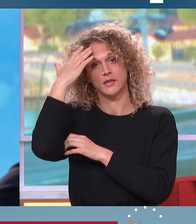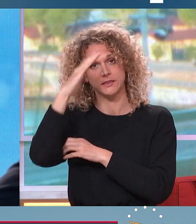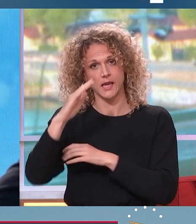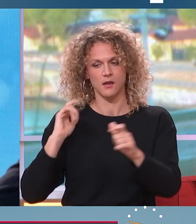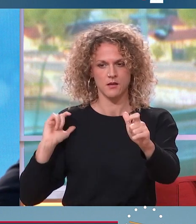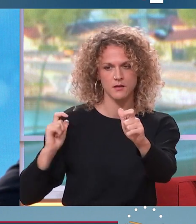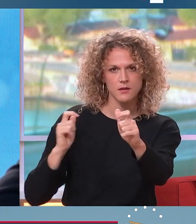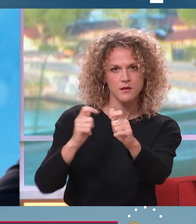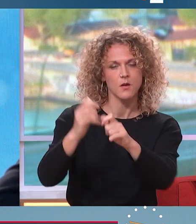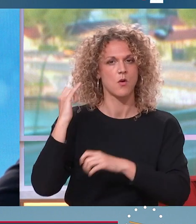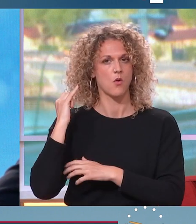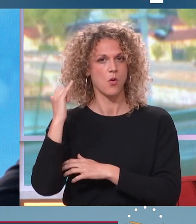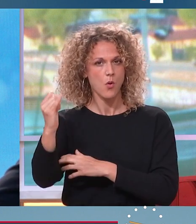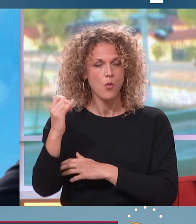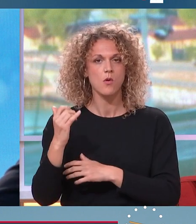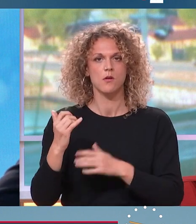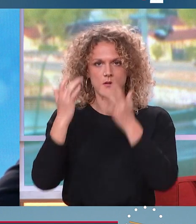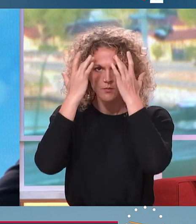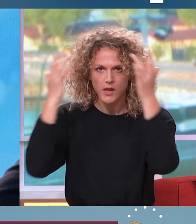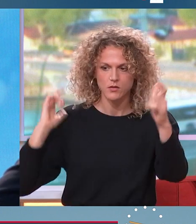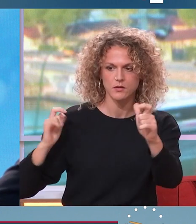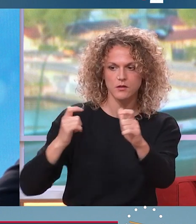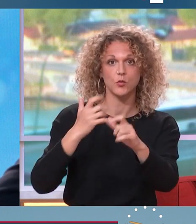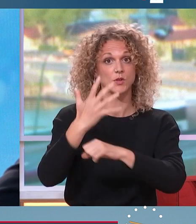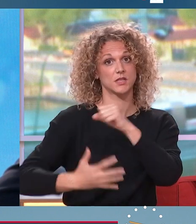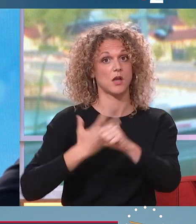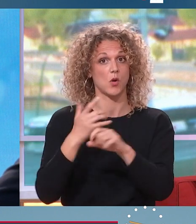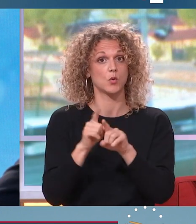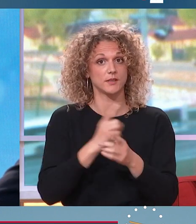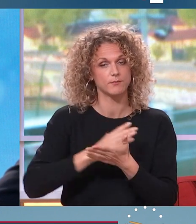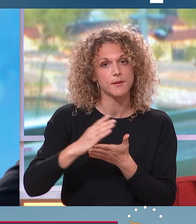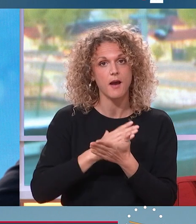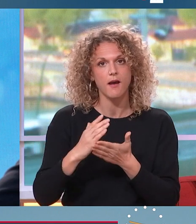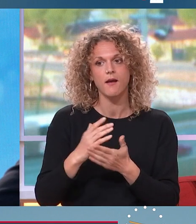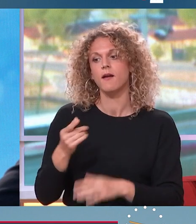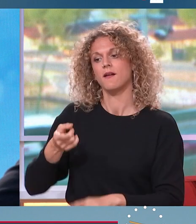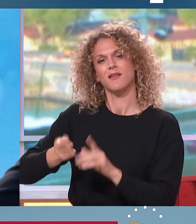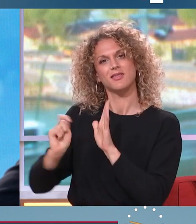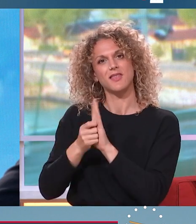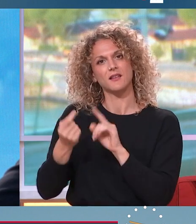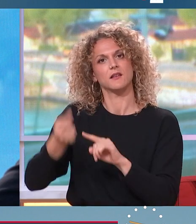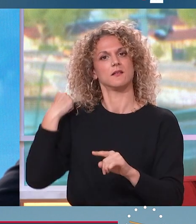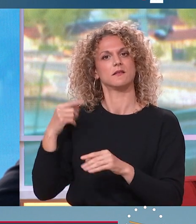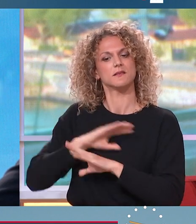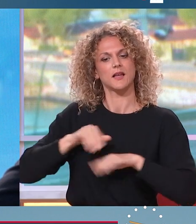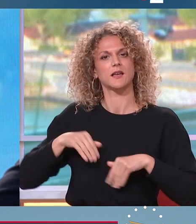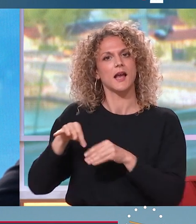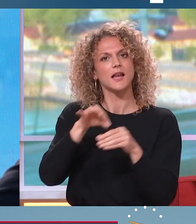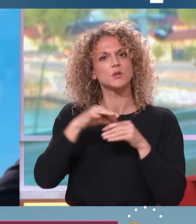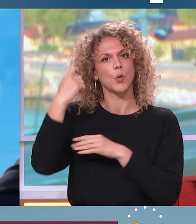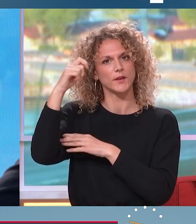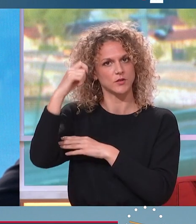'est un parcours initiatique, et puis elle le prépare notamment depuis 5 ans. Au lendemain de'élection présidentielle dernière, nous nous sommes mis à travailler,